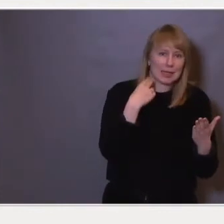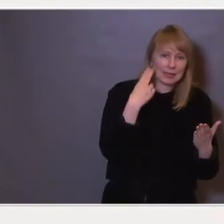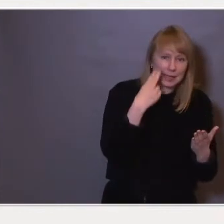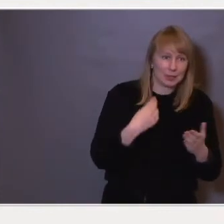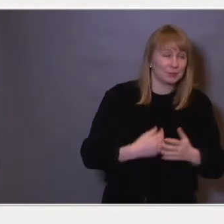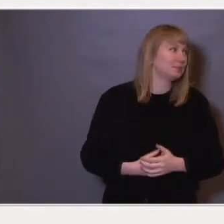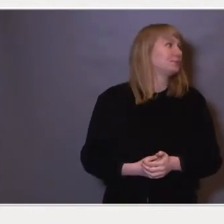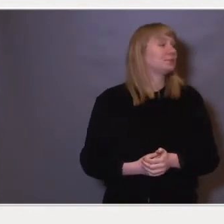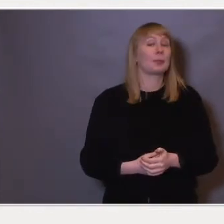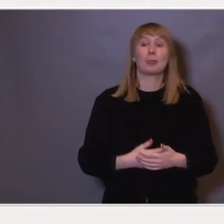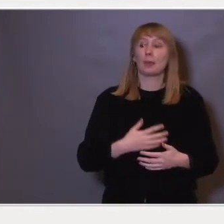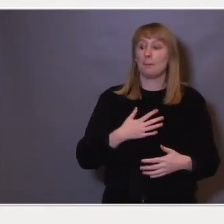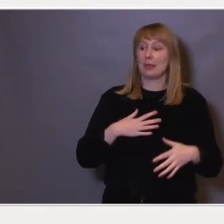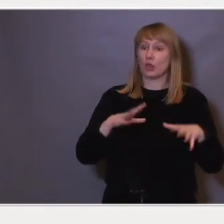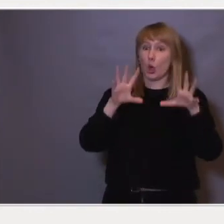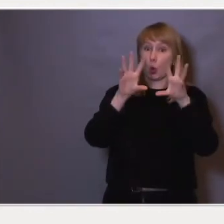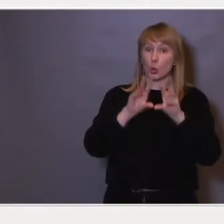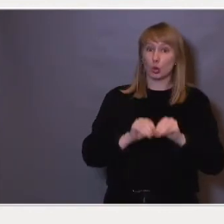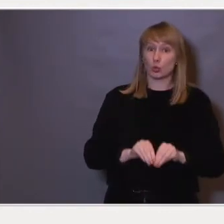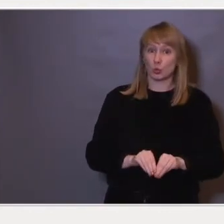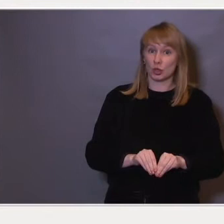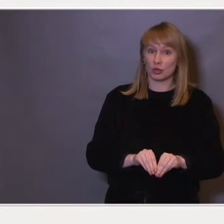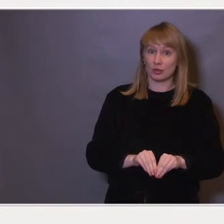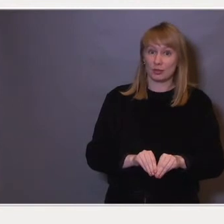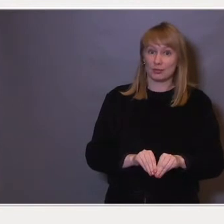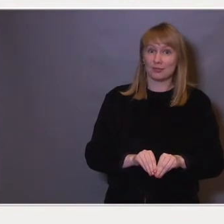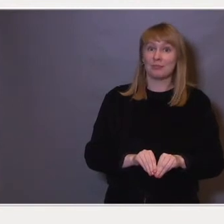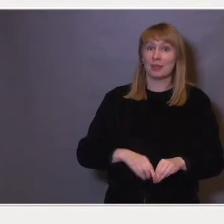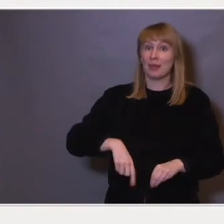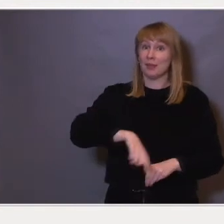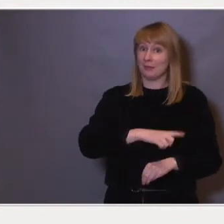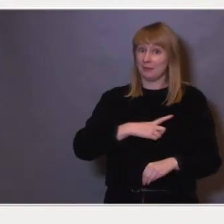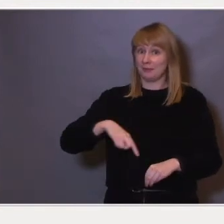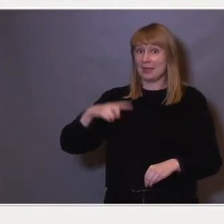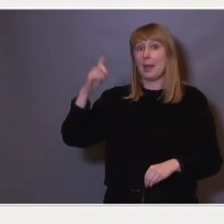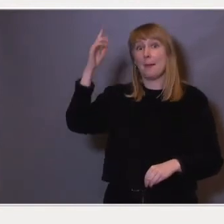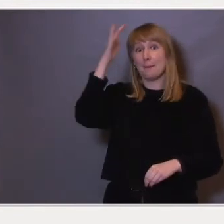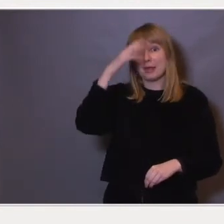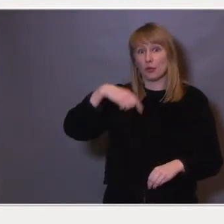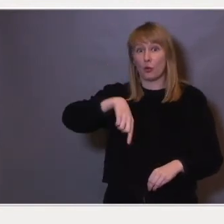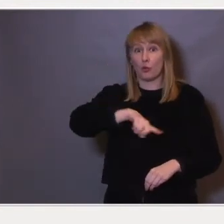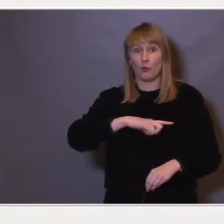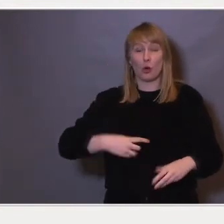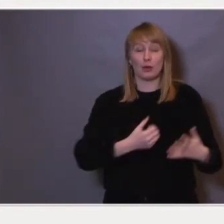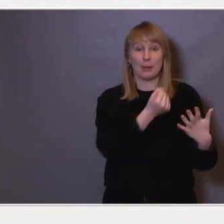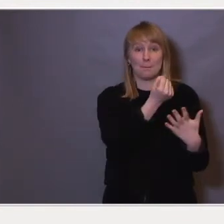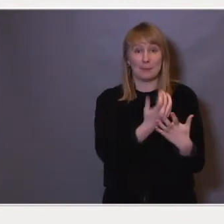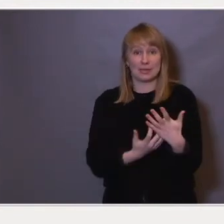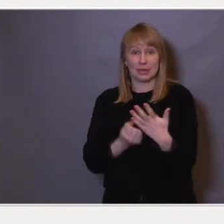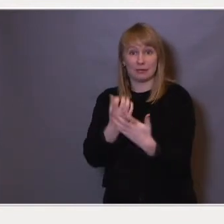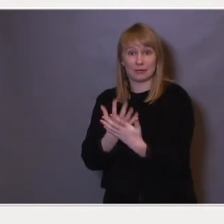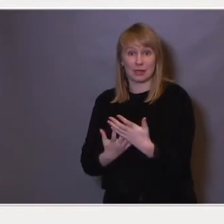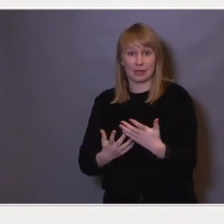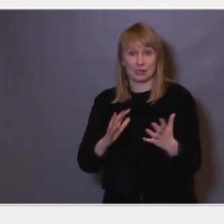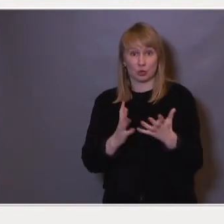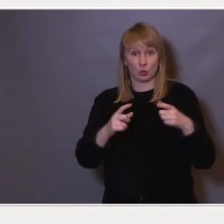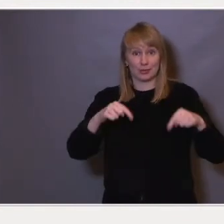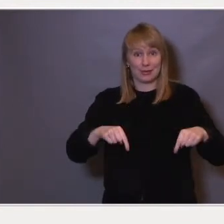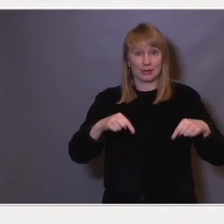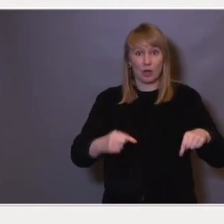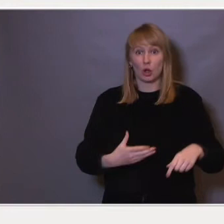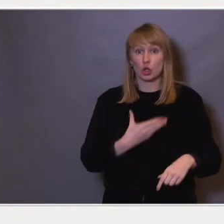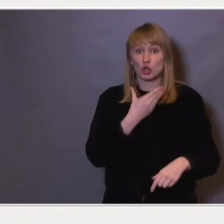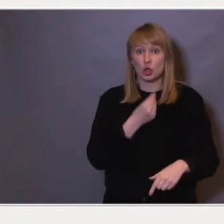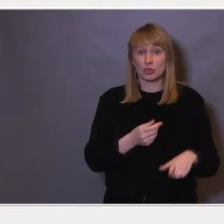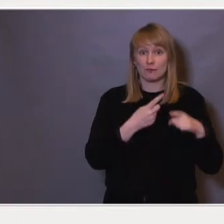Så konklusjonene til slutt. Vi mener at vår beskrivelse av situasjonen når det gjelder kjønnsforskjellige